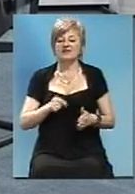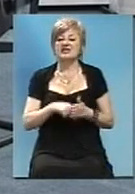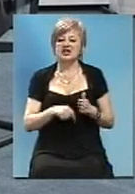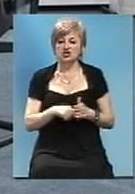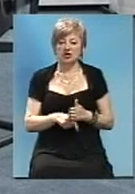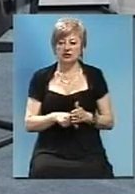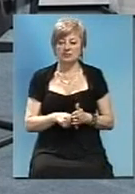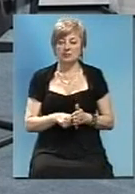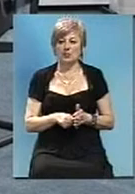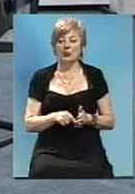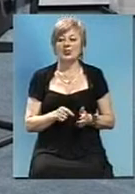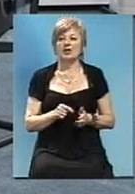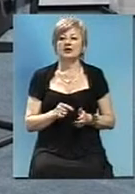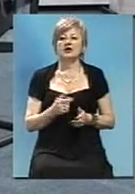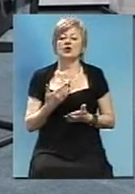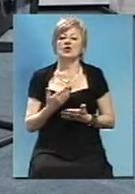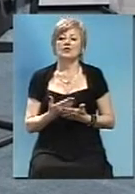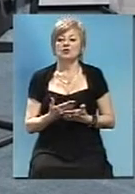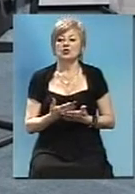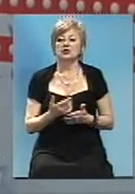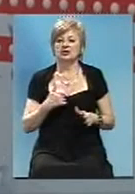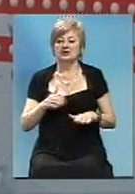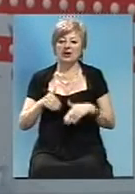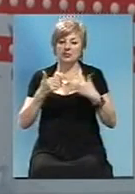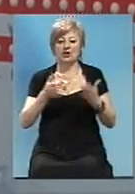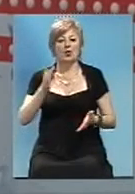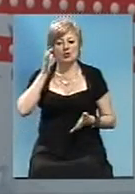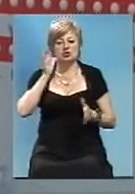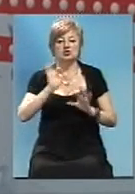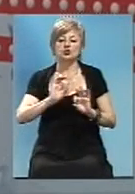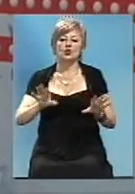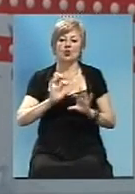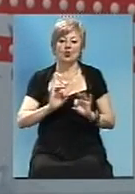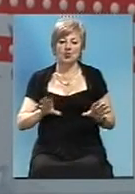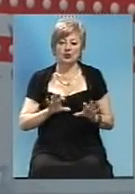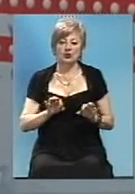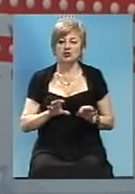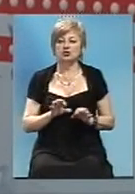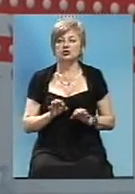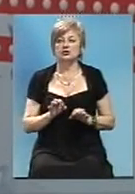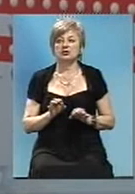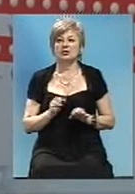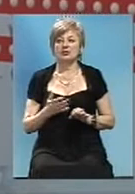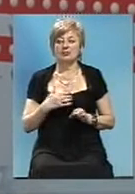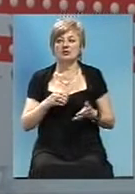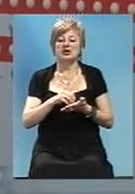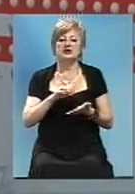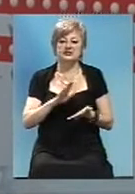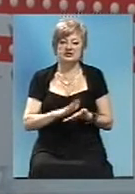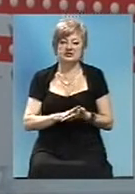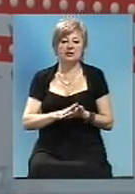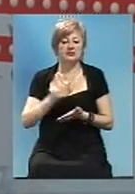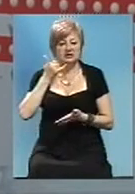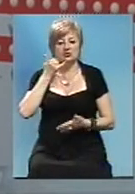относится. Зрозуміло. Тем не менее, я зараз пропоную послухати коментар Лиси Макарихіну. Мы записали коментар